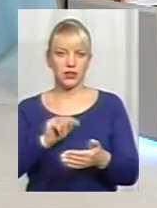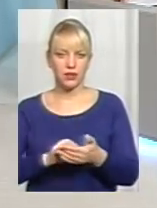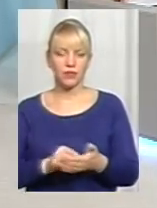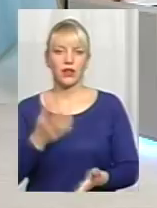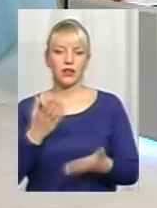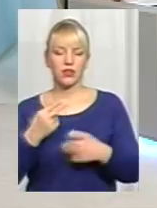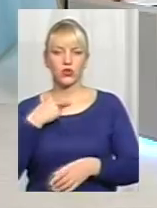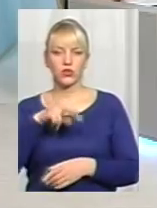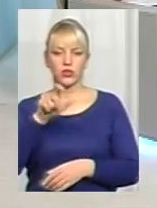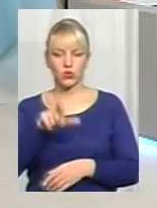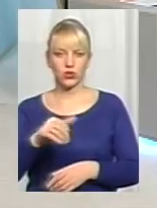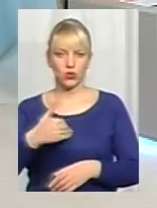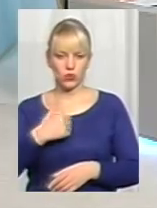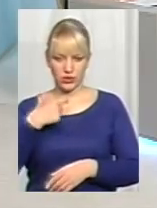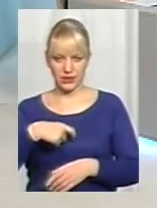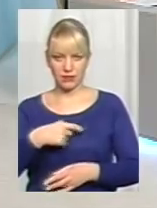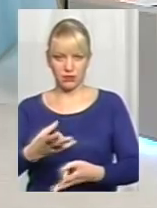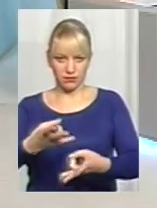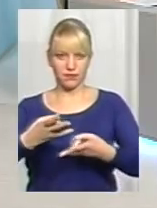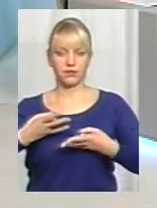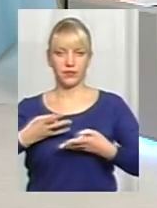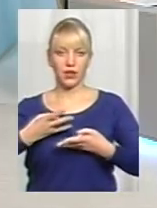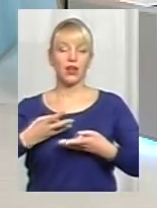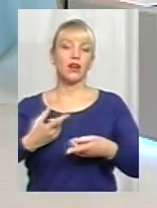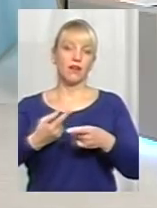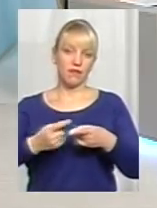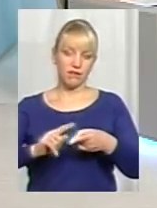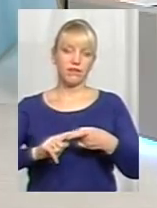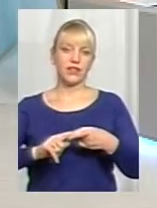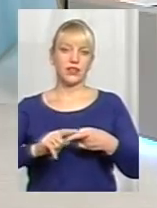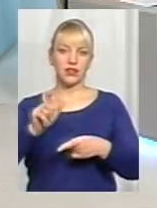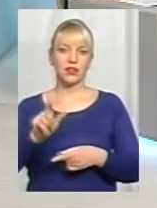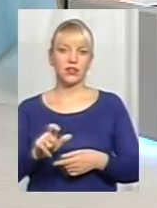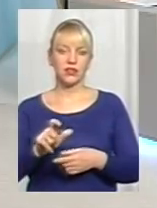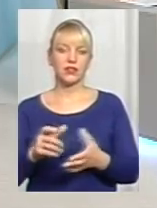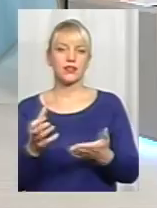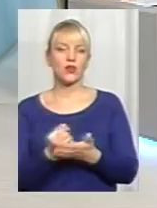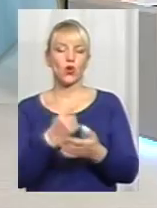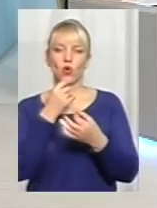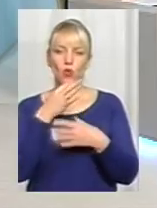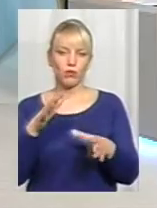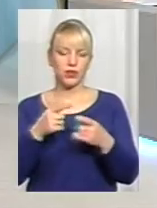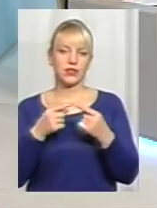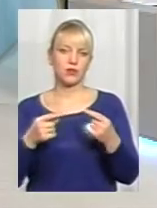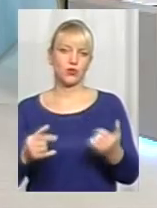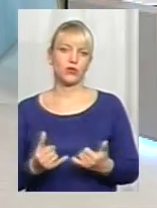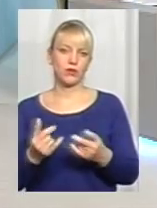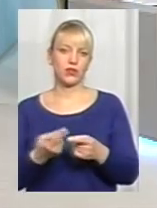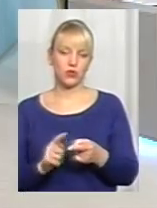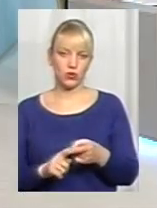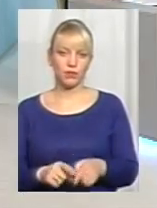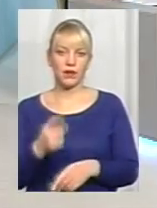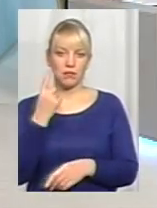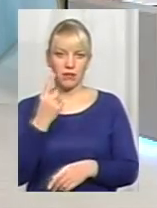Якщо засуджений хоче нанести собі члену ушкодження, він, скажімо так, находить будь спосіб для цього. Ну,